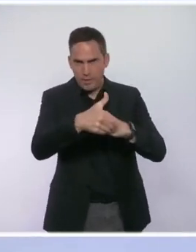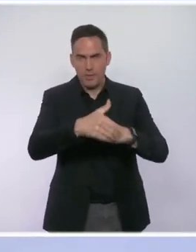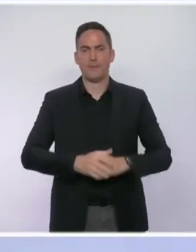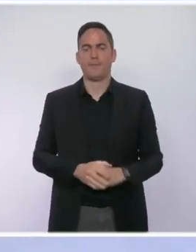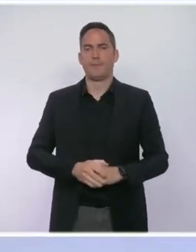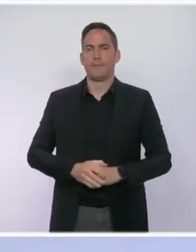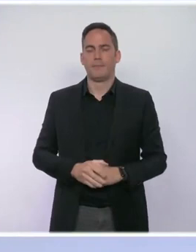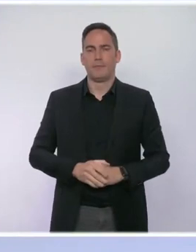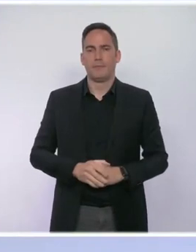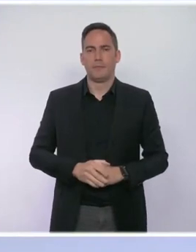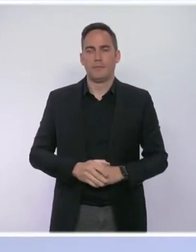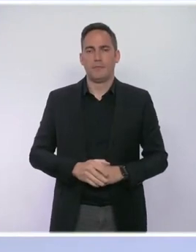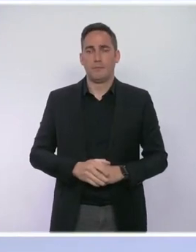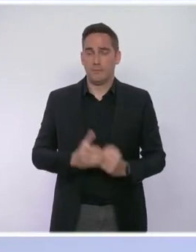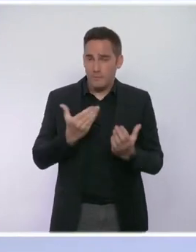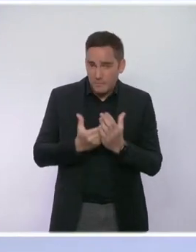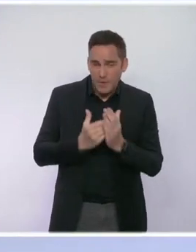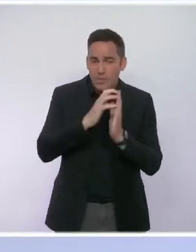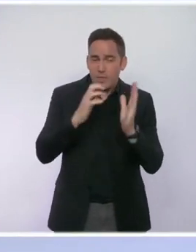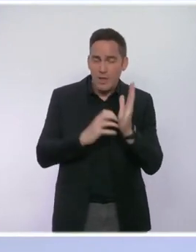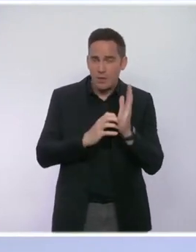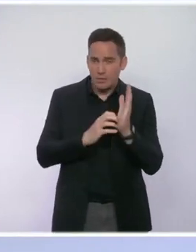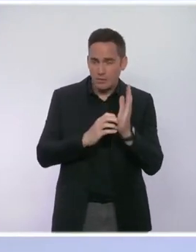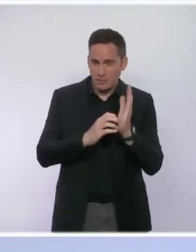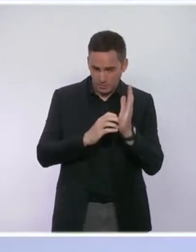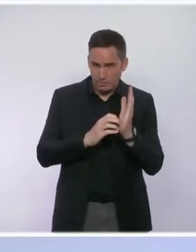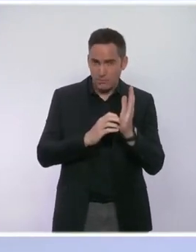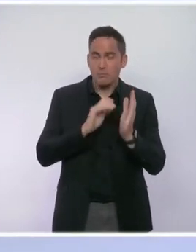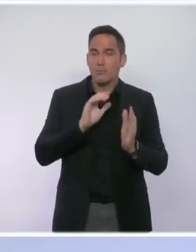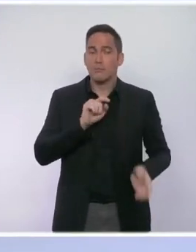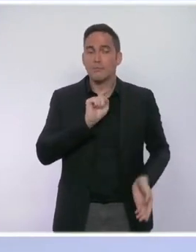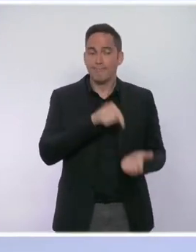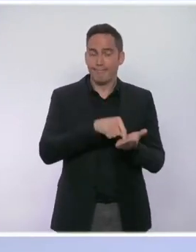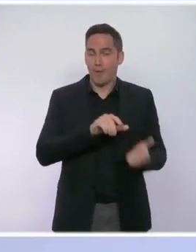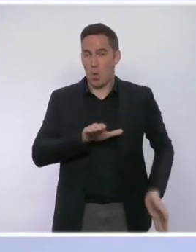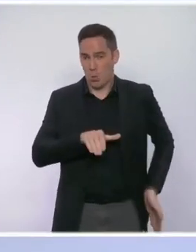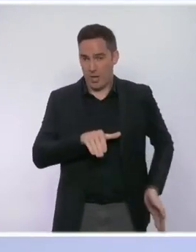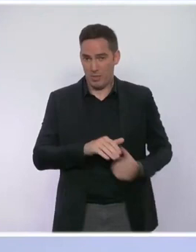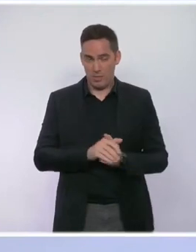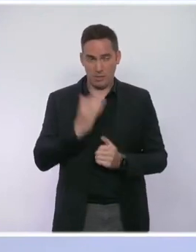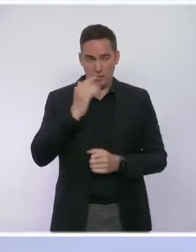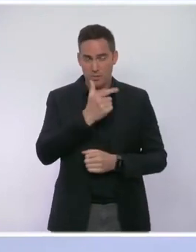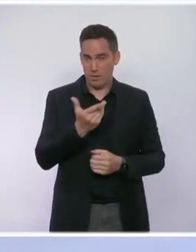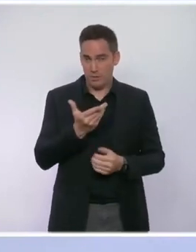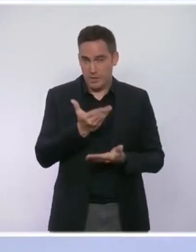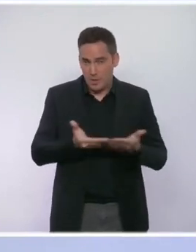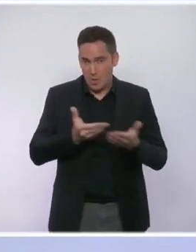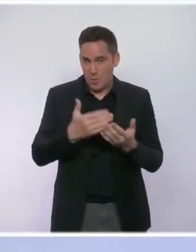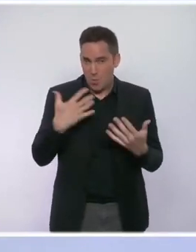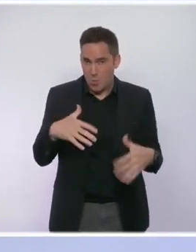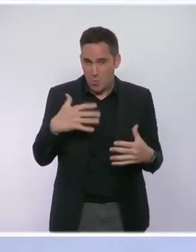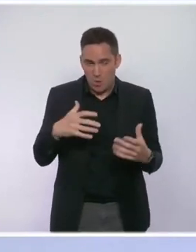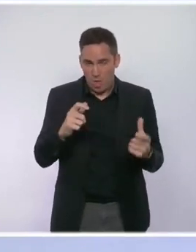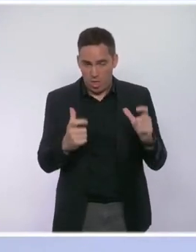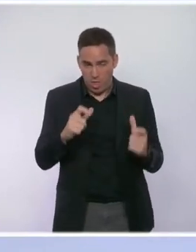Ce que prévoit ce texte, c'est qu'en Guyane, où le taux d'incidence et l'attention hospitalière restent particulièrement élevés, l'état d'urgence sanitaire en vigueur sera